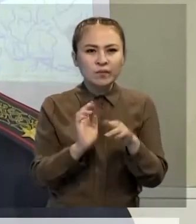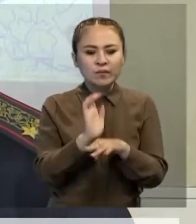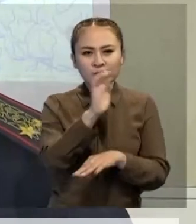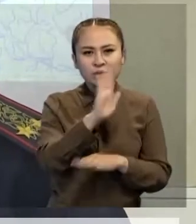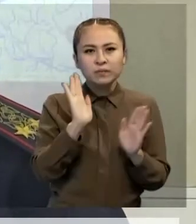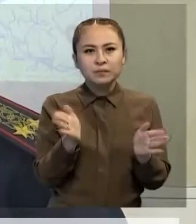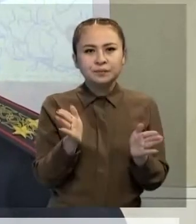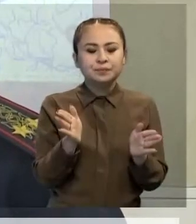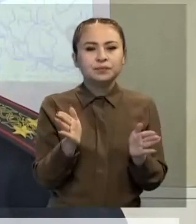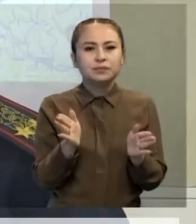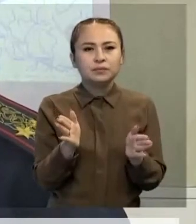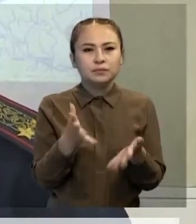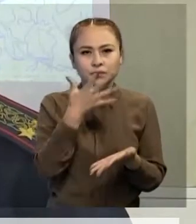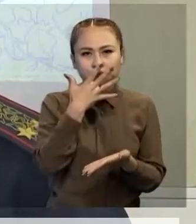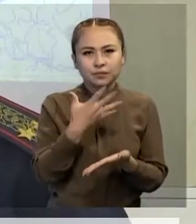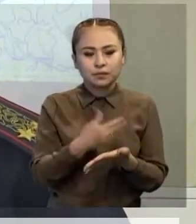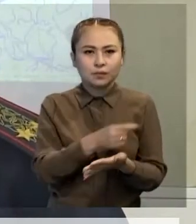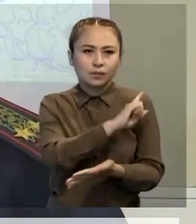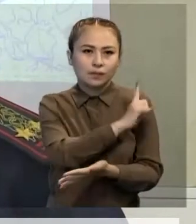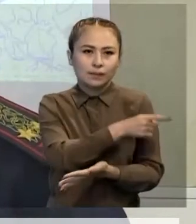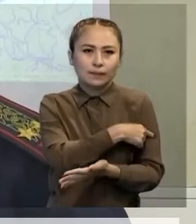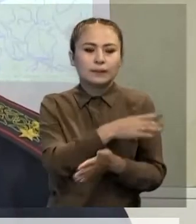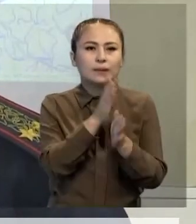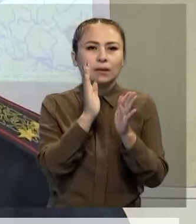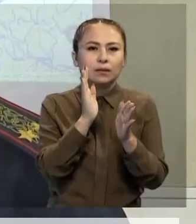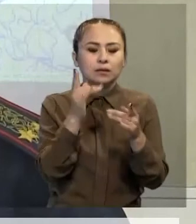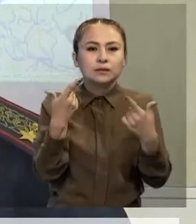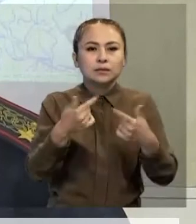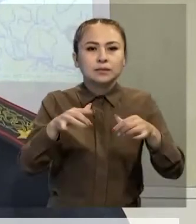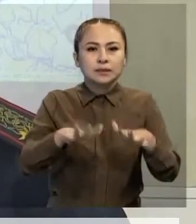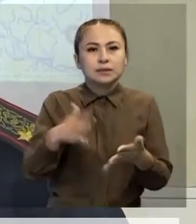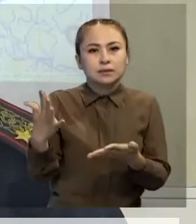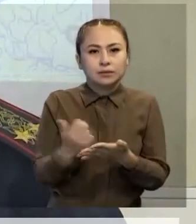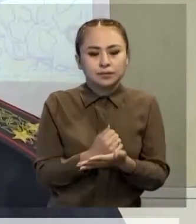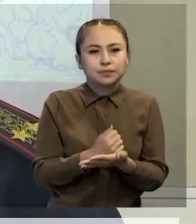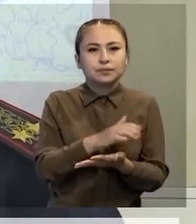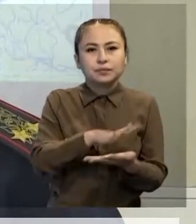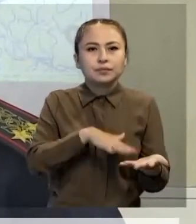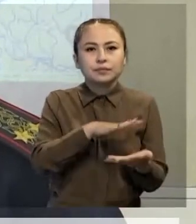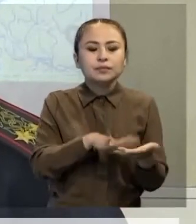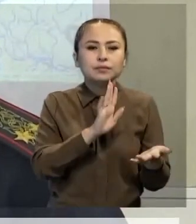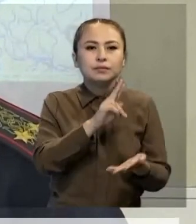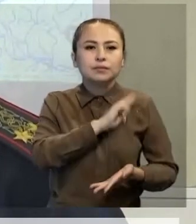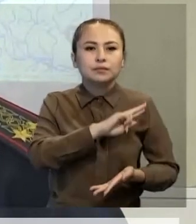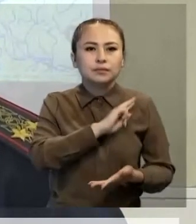сөндірген.